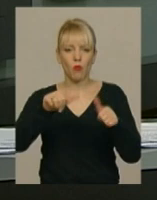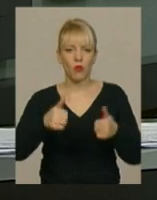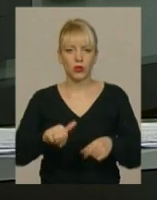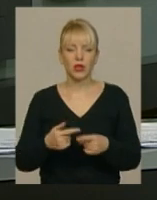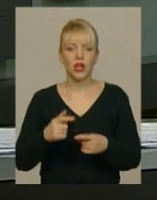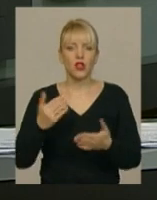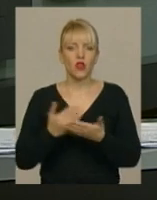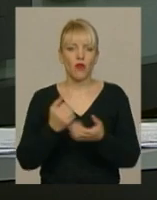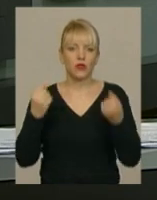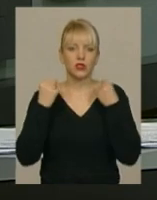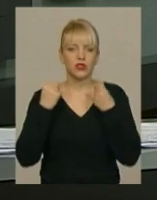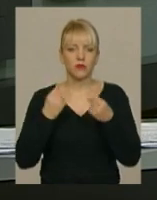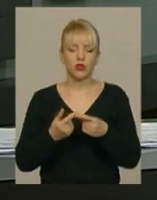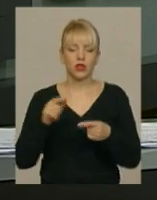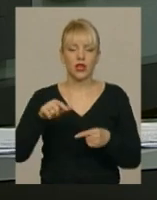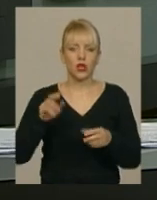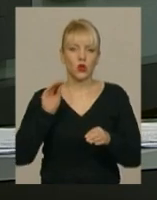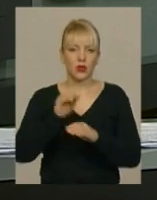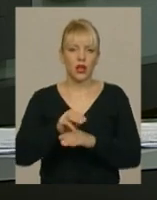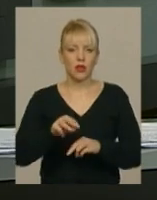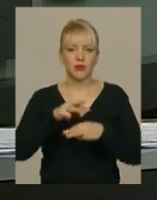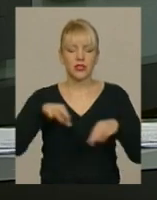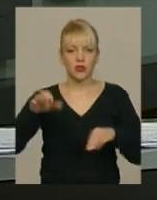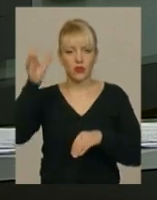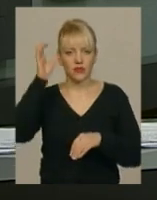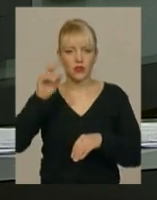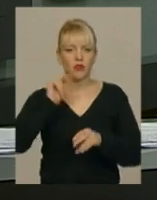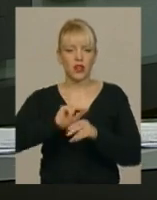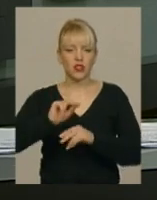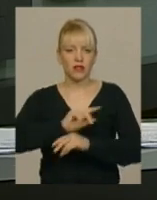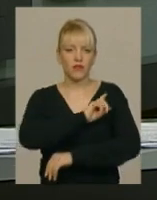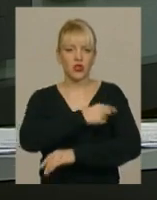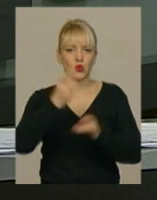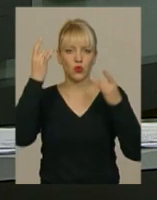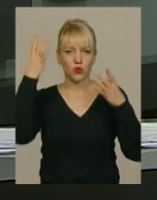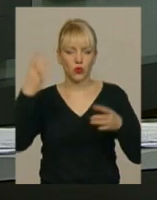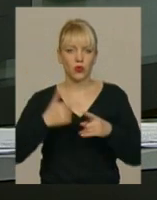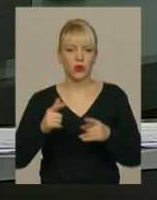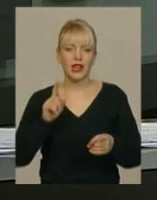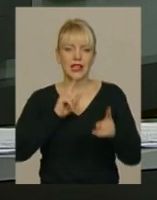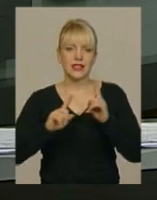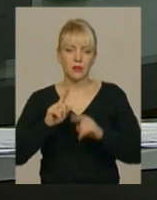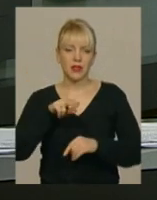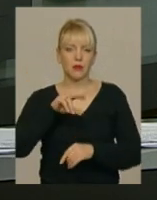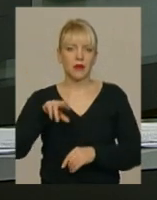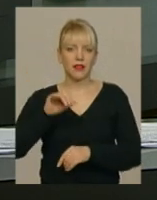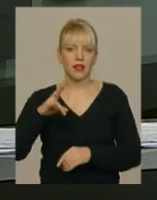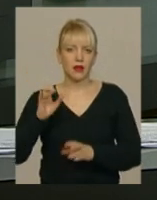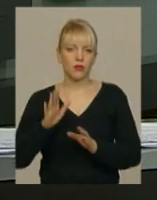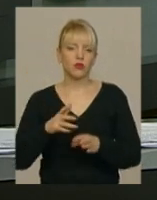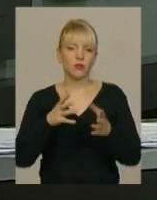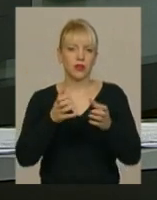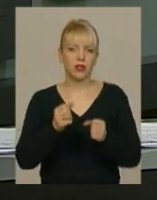спорту додало Міносвіти цього року у навчальній програмі з предмету «Фізична культура». Семінар Олександра Педана, в якому візьмуть участь